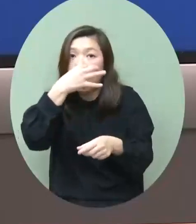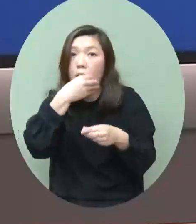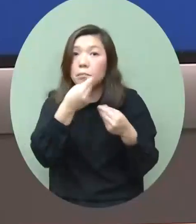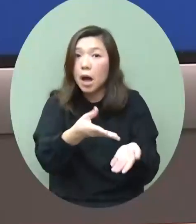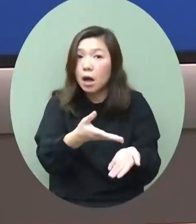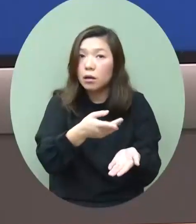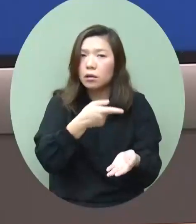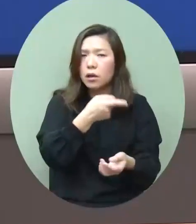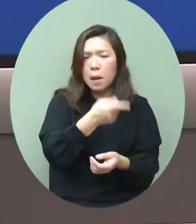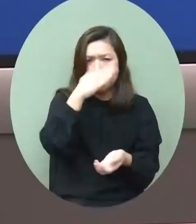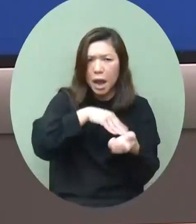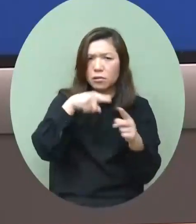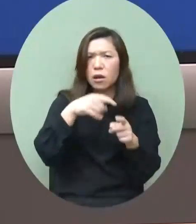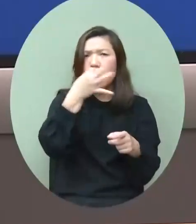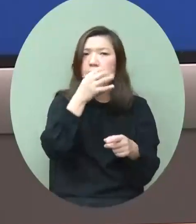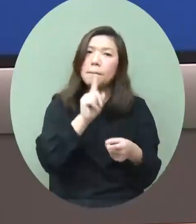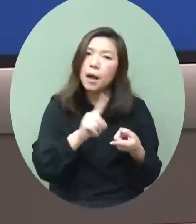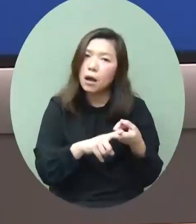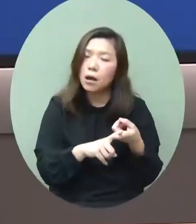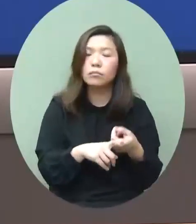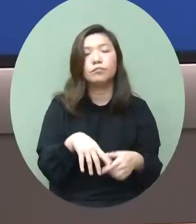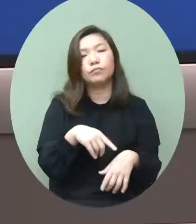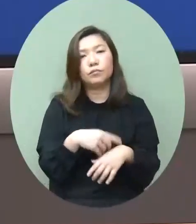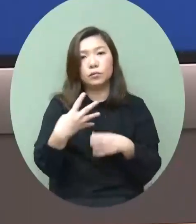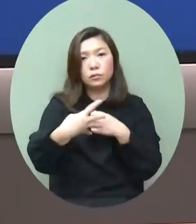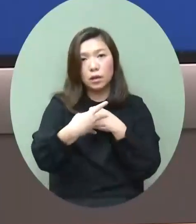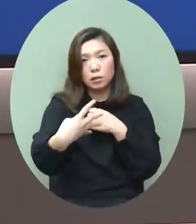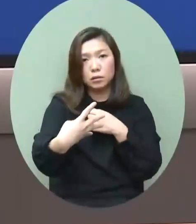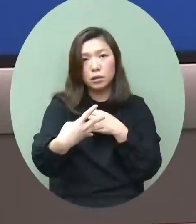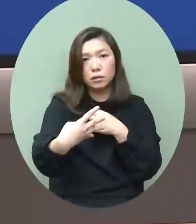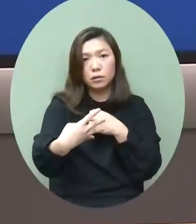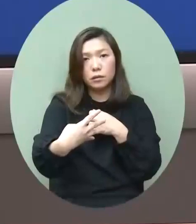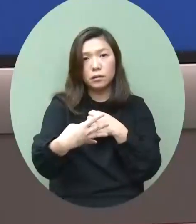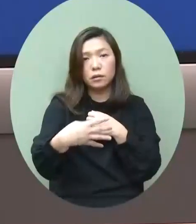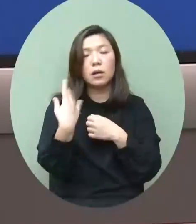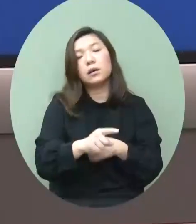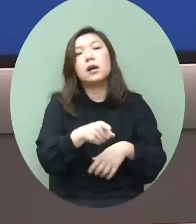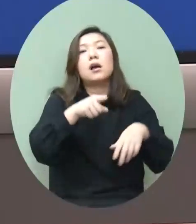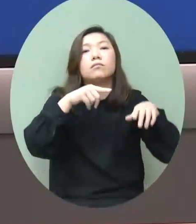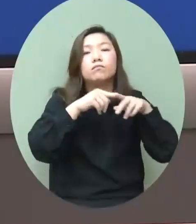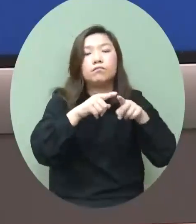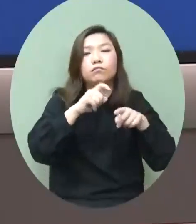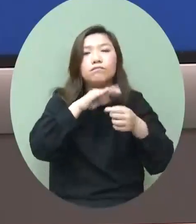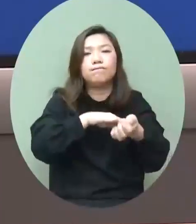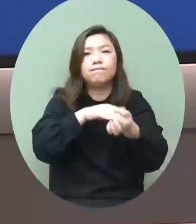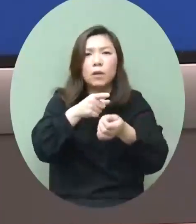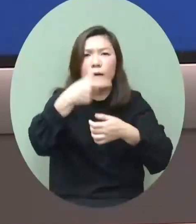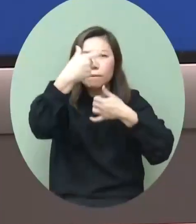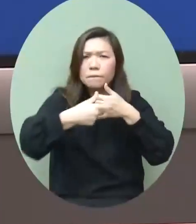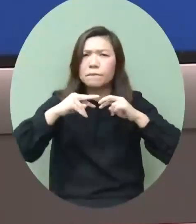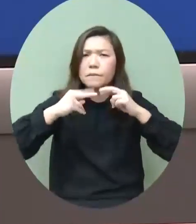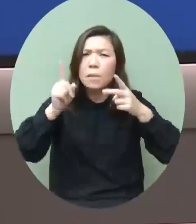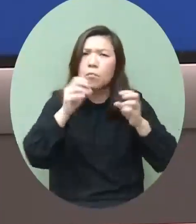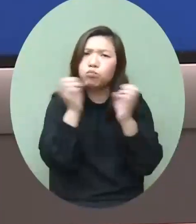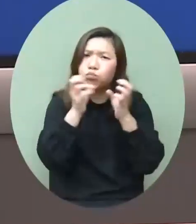應該是用什麼藥物第四就是共商新冠患者的個案的發展